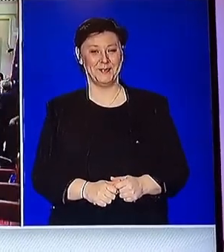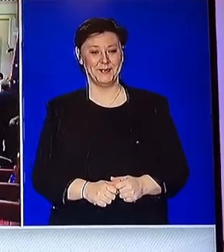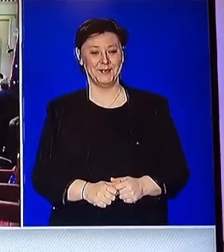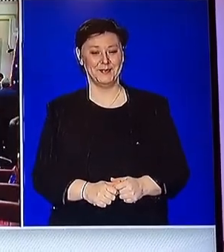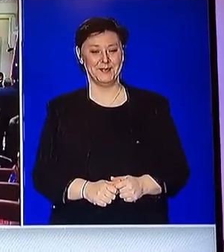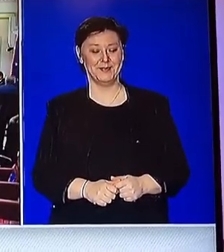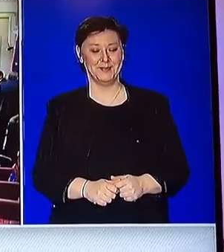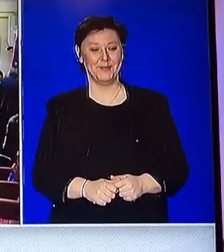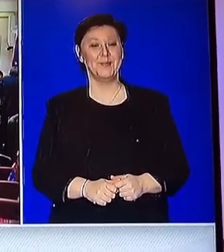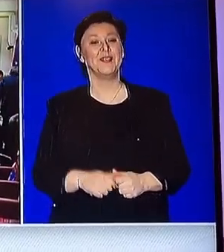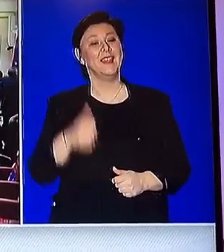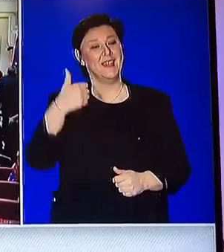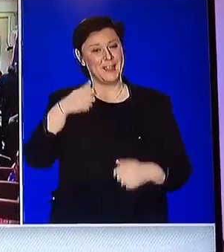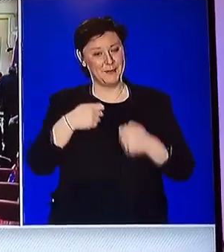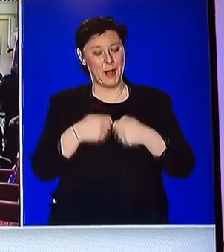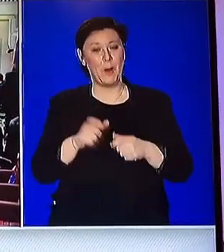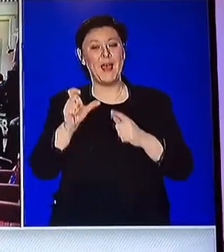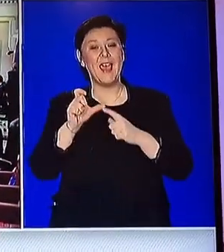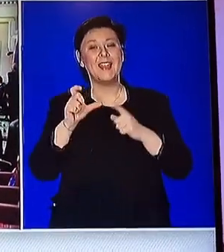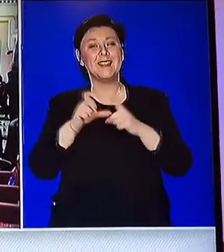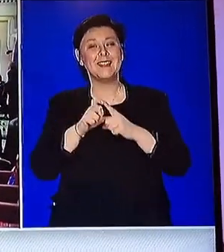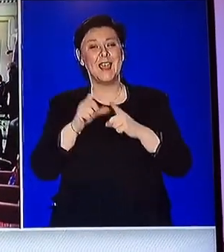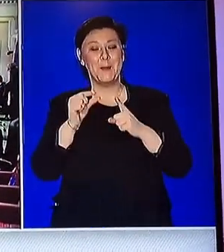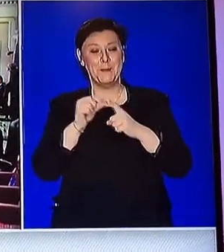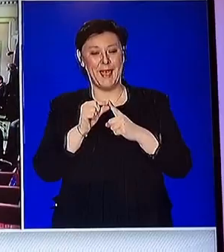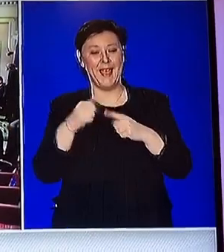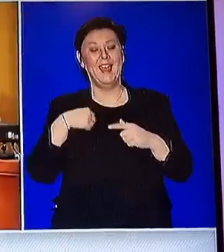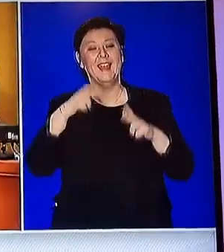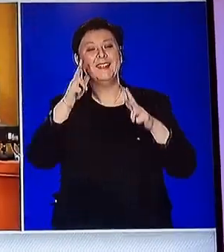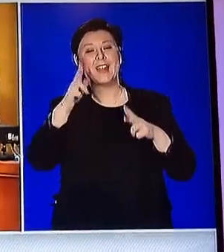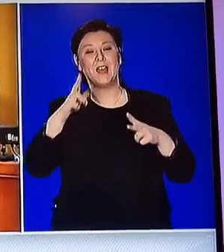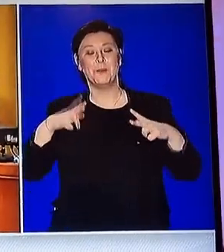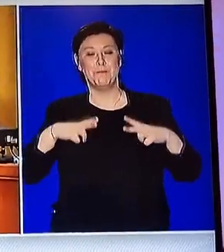U ime kluba SDP-a, tražim se...